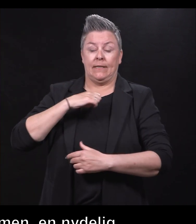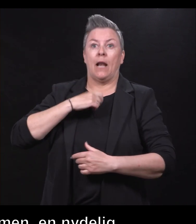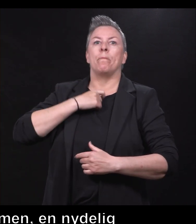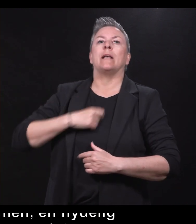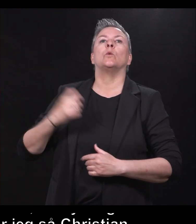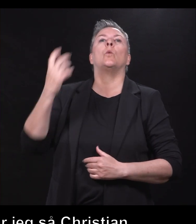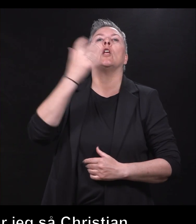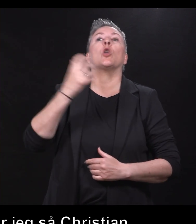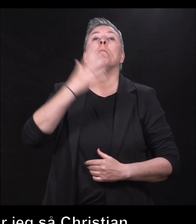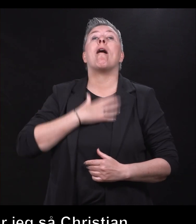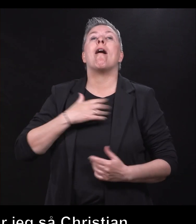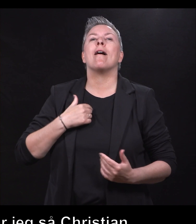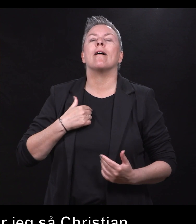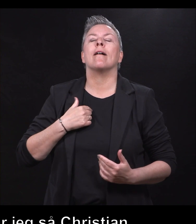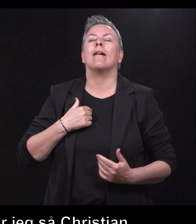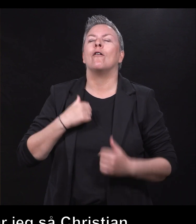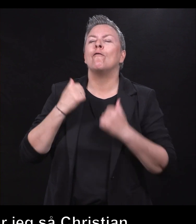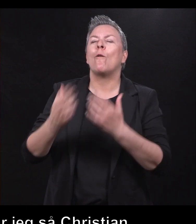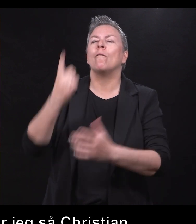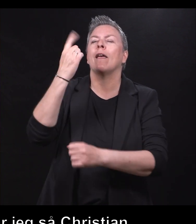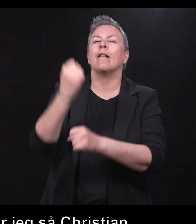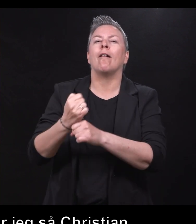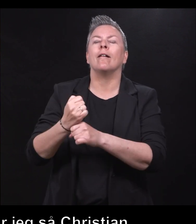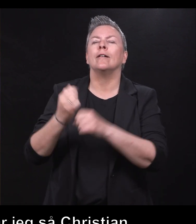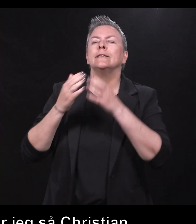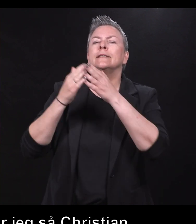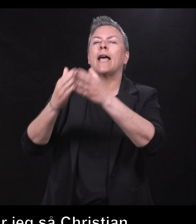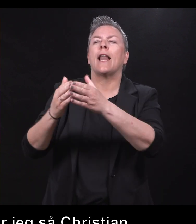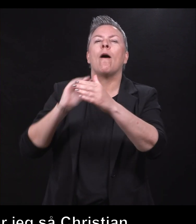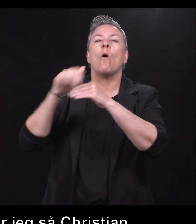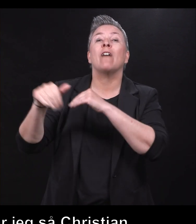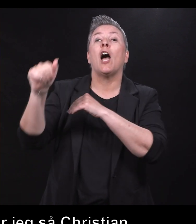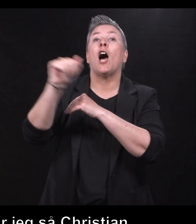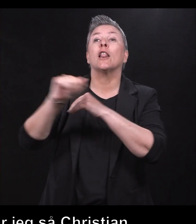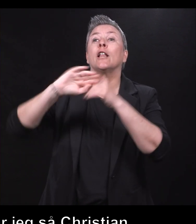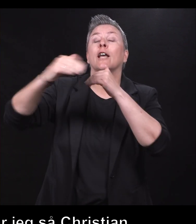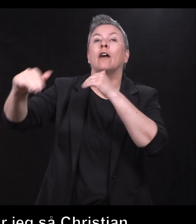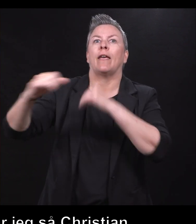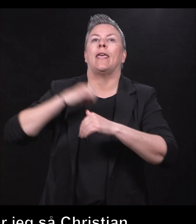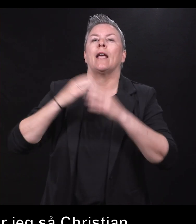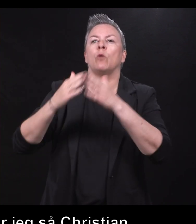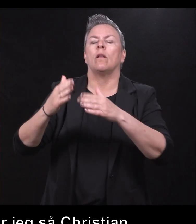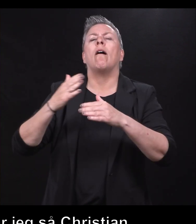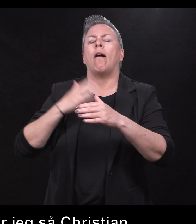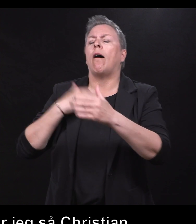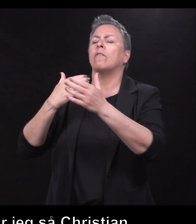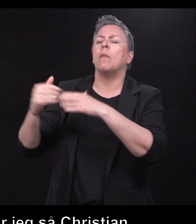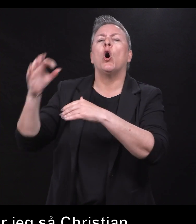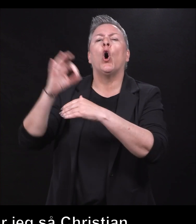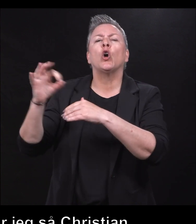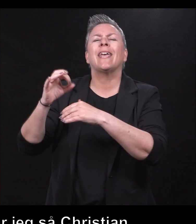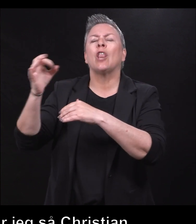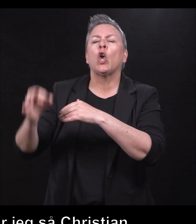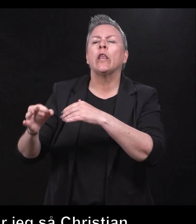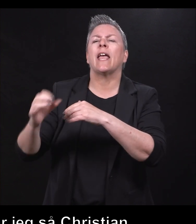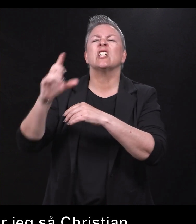Det er en gang å seile over Atlanteren i egen båt. Jeg har kommet meg til Skottland, Orkenøy og Norsk Hjertland, men jeg skal